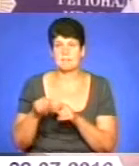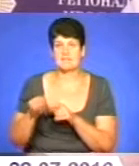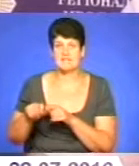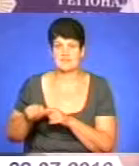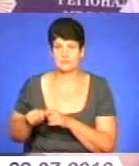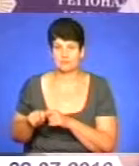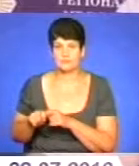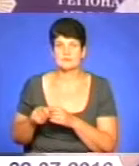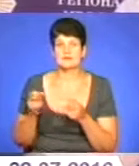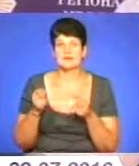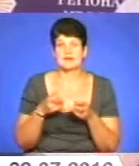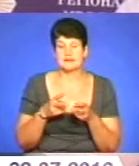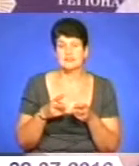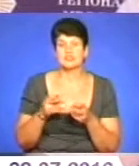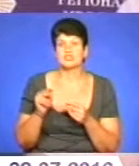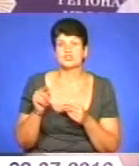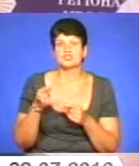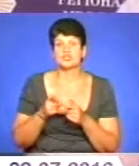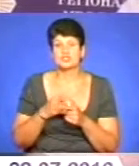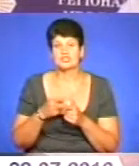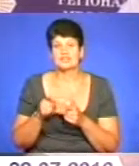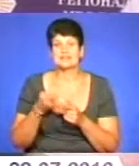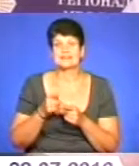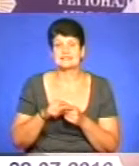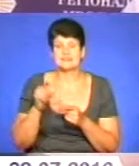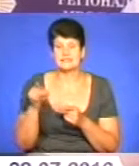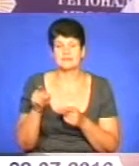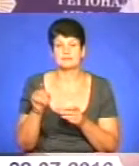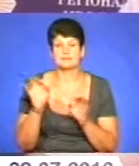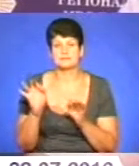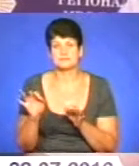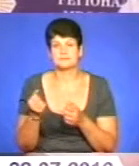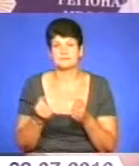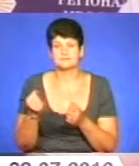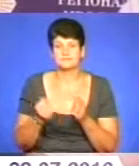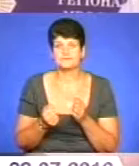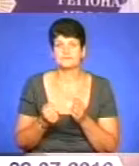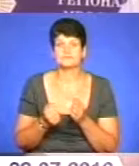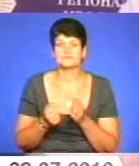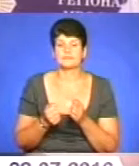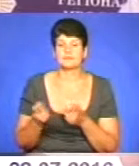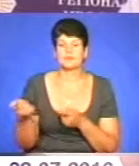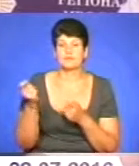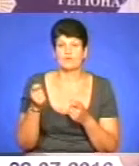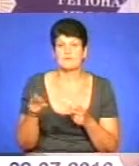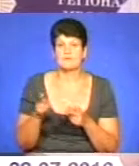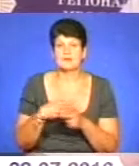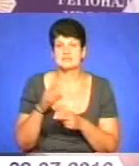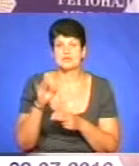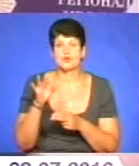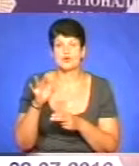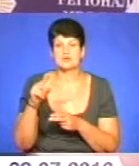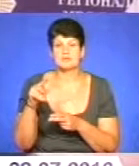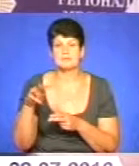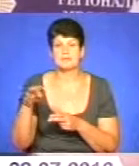фахівцями, чи не цей автомобіль, так звані двійники. Це там підробили автомобіль завозять без розмитлення за кордону,